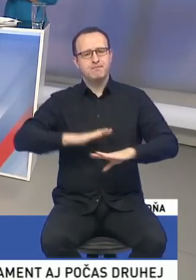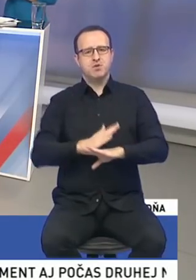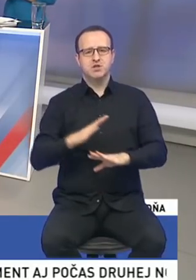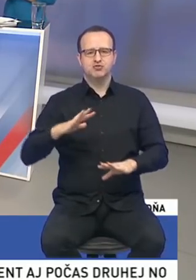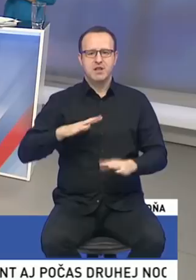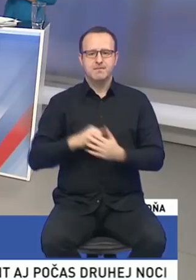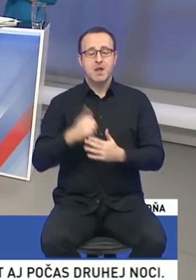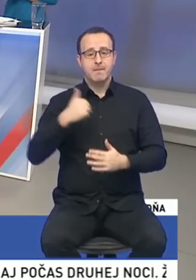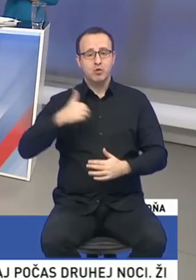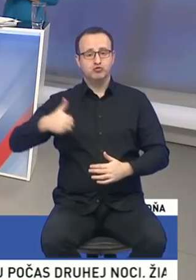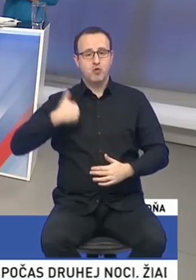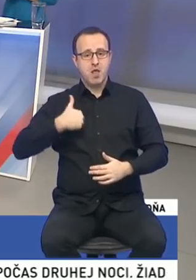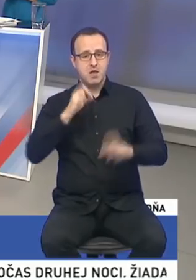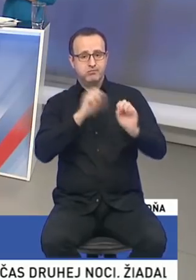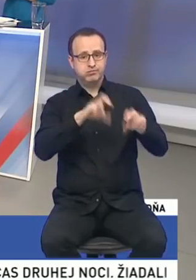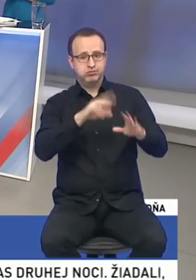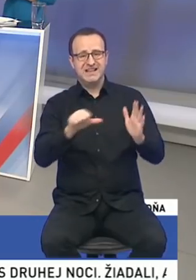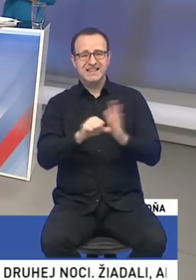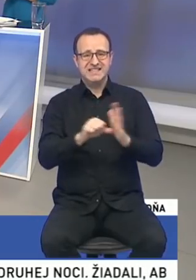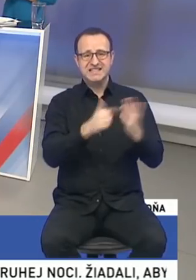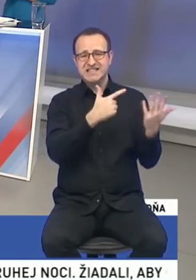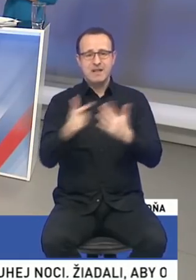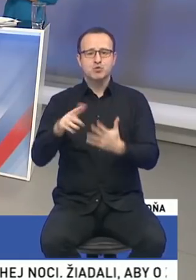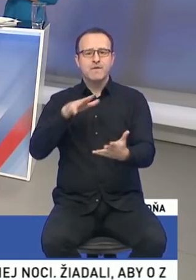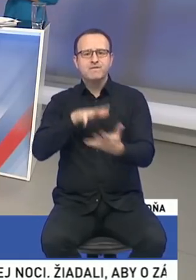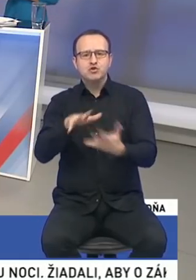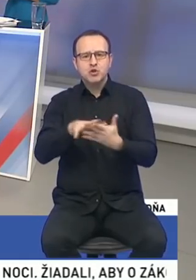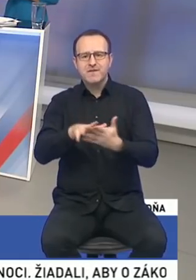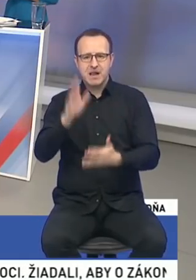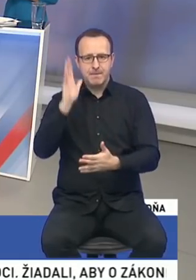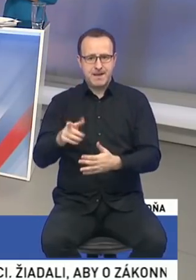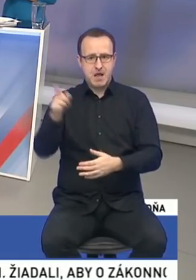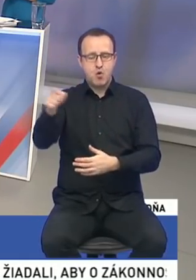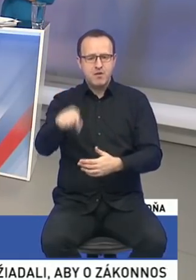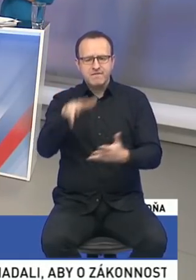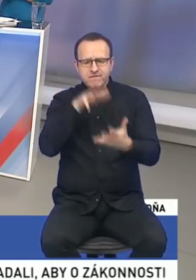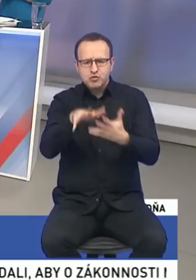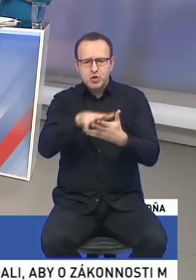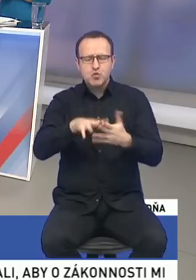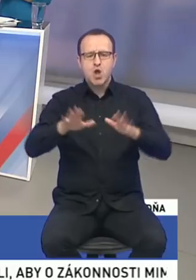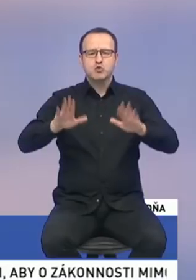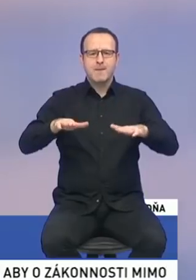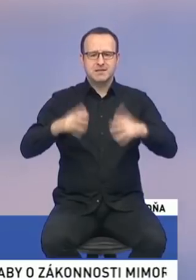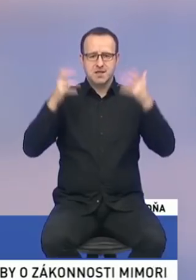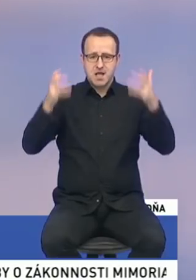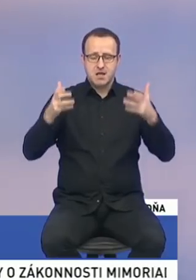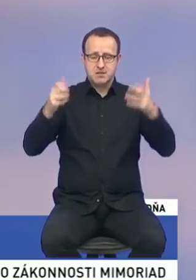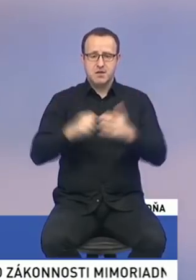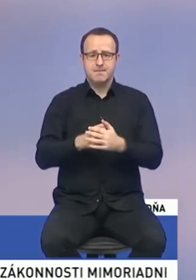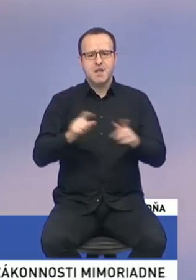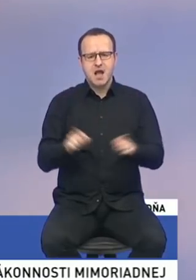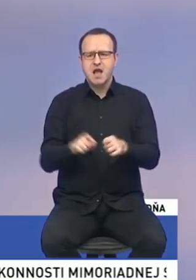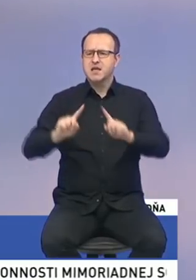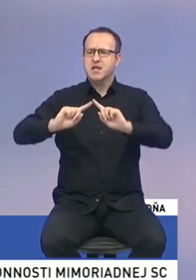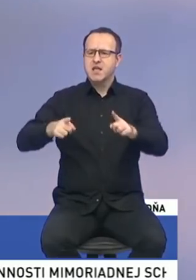sme preškolili aj zhruba asi 1700 vyšetrovateľov priamo, ktorí vyšetrujú jednak aj domáce násilie, ale aj iné